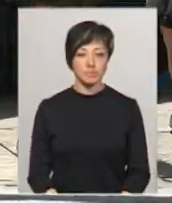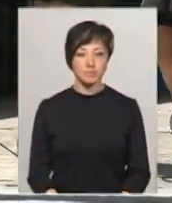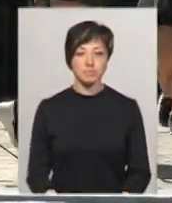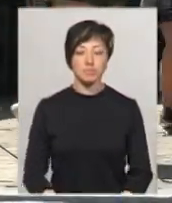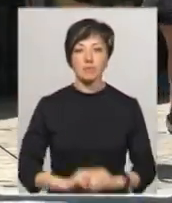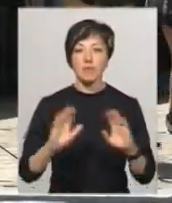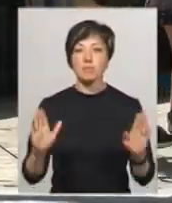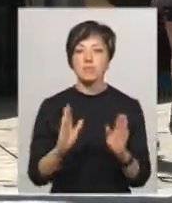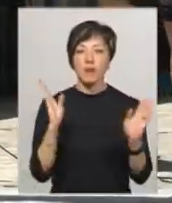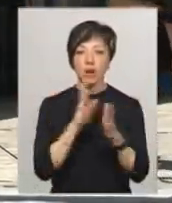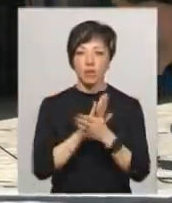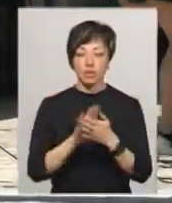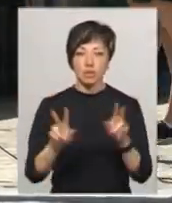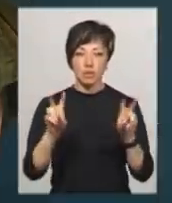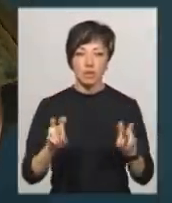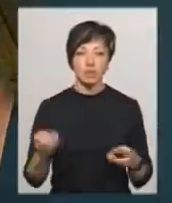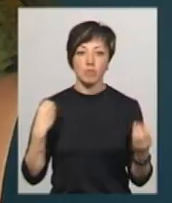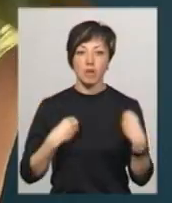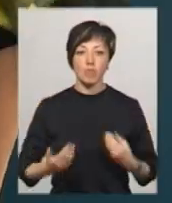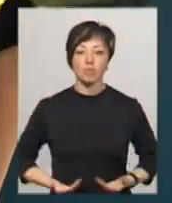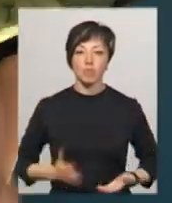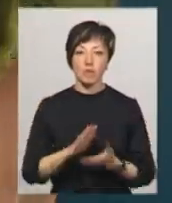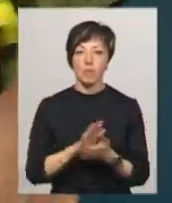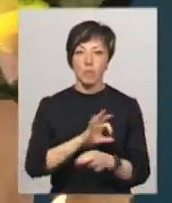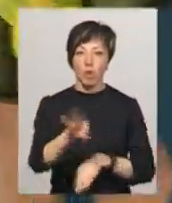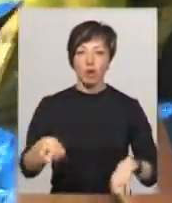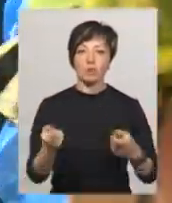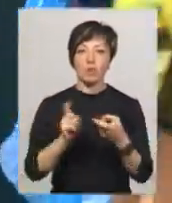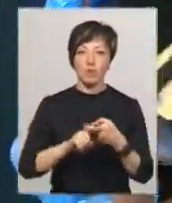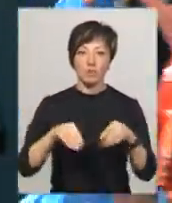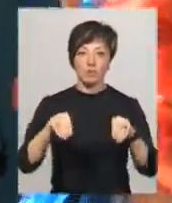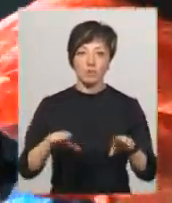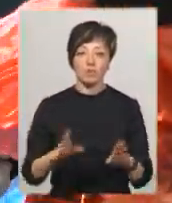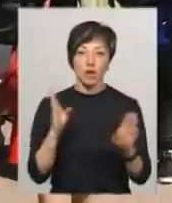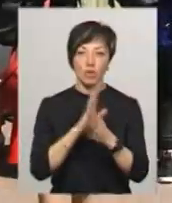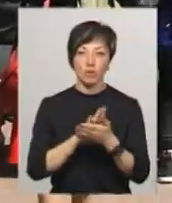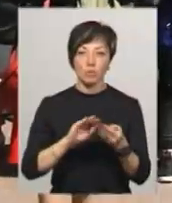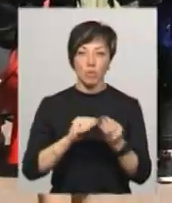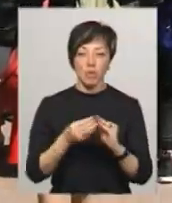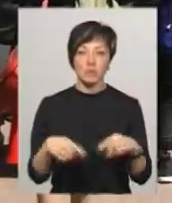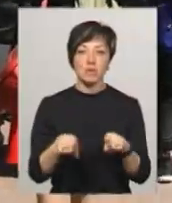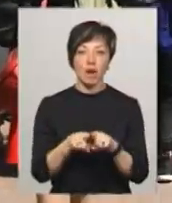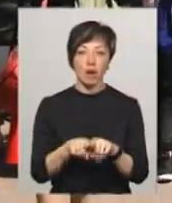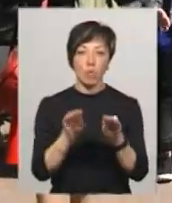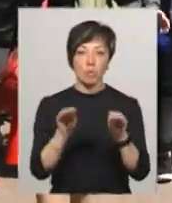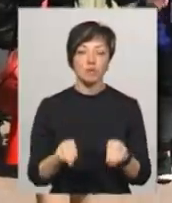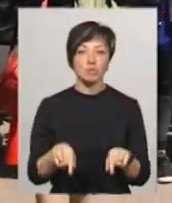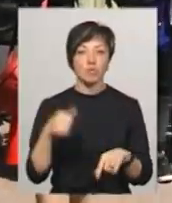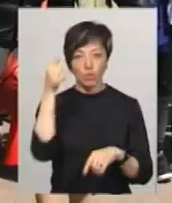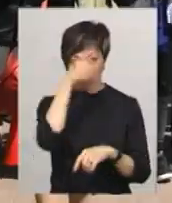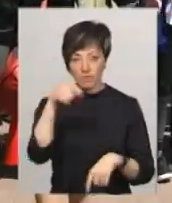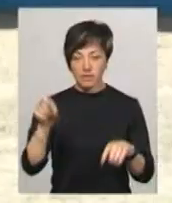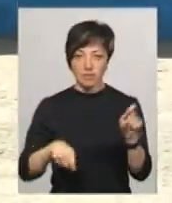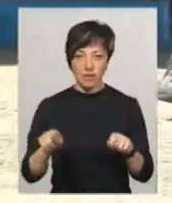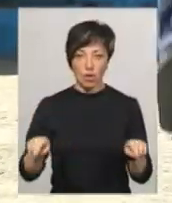екологічну тематику, вбрання із побутових відходів та практичні проекти, пов'язані з вирішенням екологічних проблем. Таким описують цьогорічний фестиваль